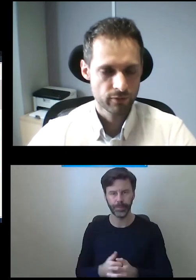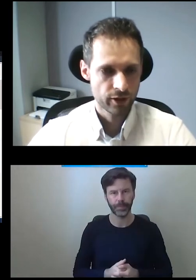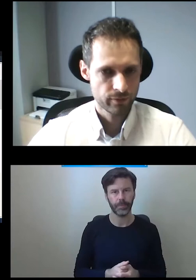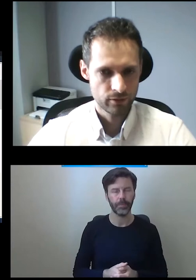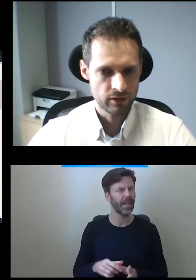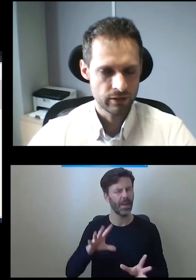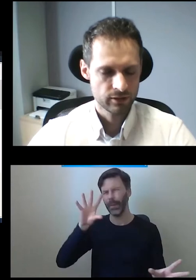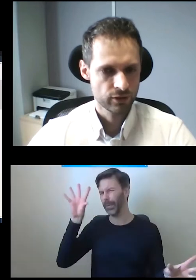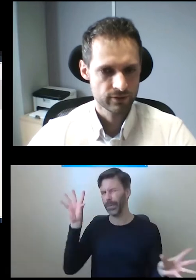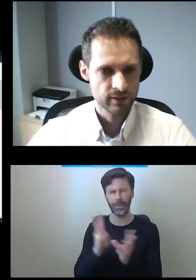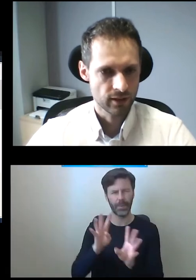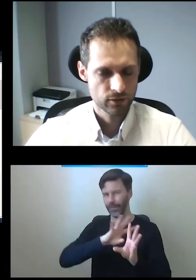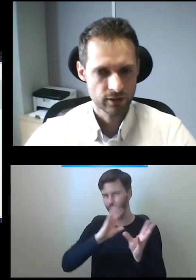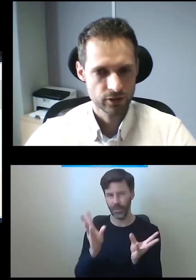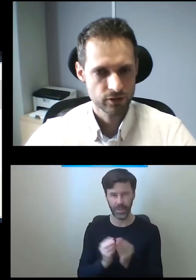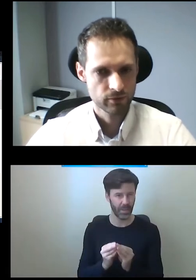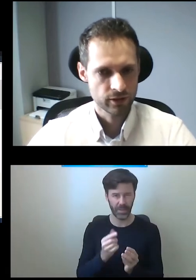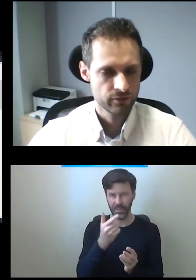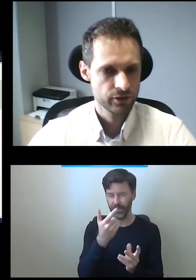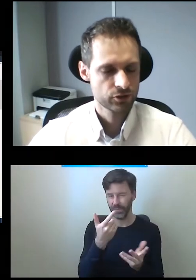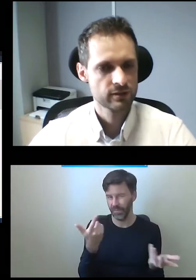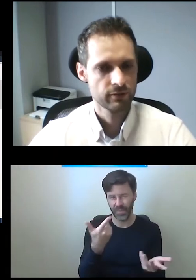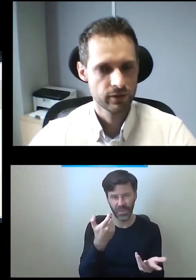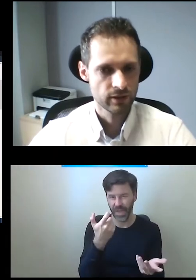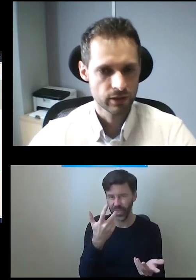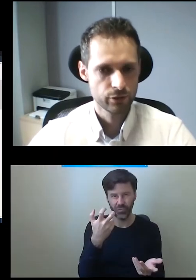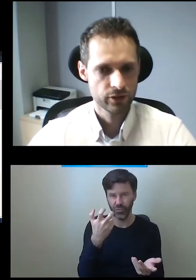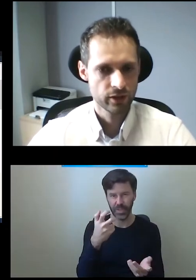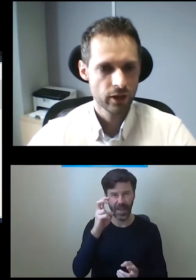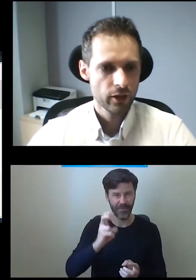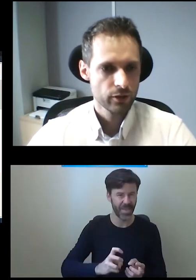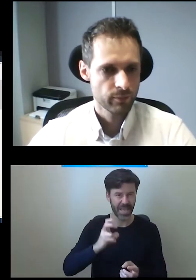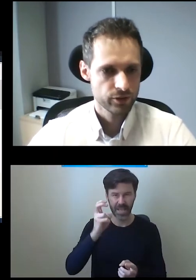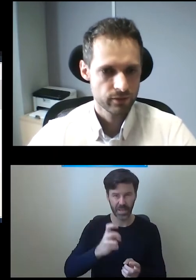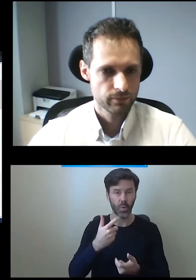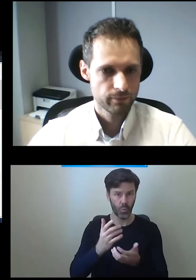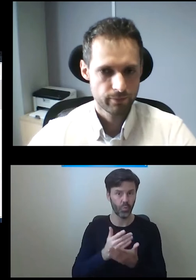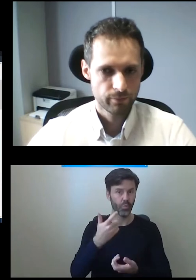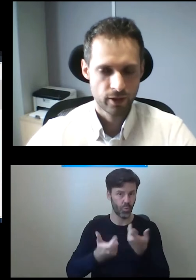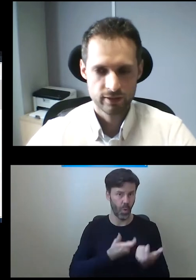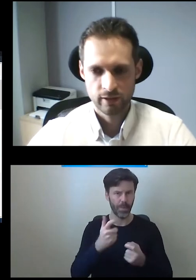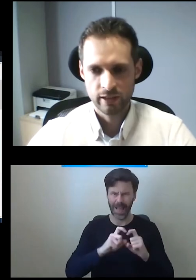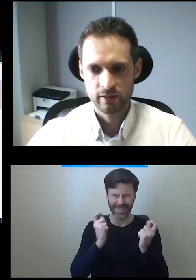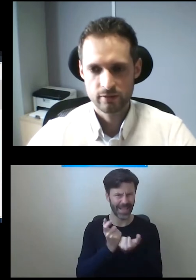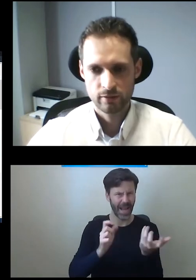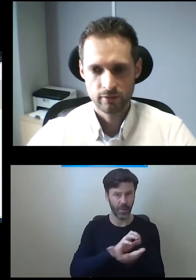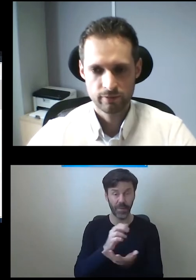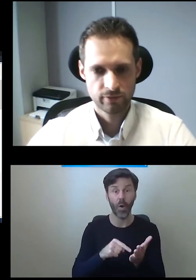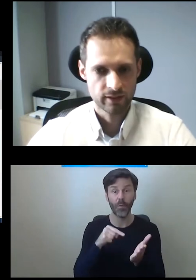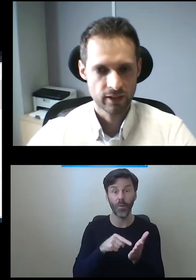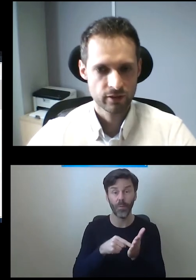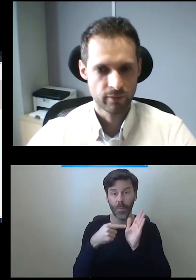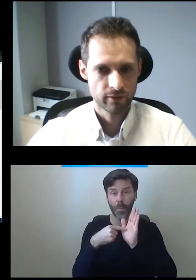wyprodukowaliśmy jest liczona w setkach, to jest jakieś 200-300 wind na całym świecie. Tutaj macie pokazane jeden z,